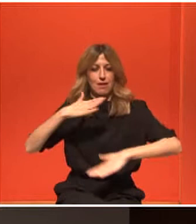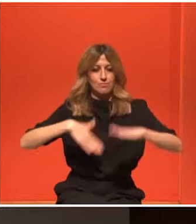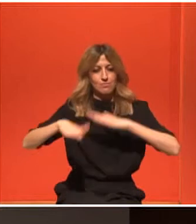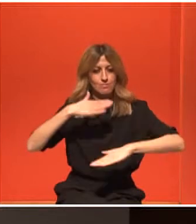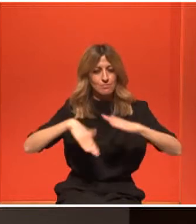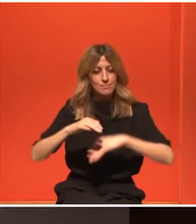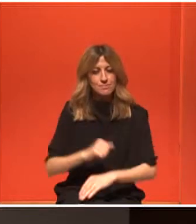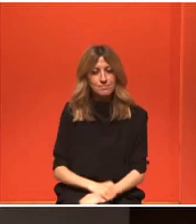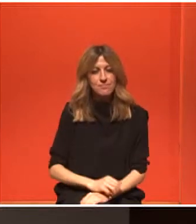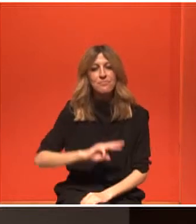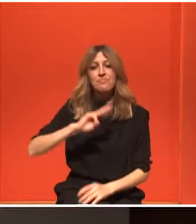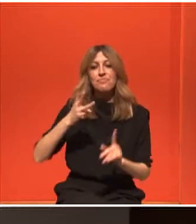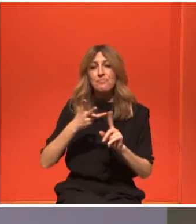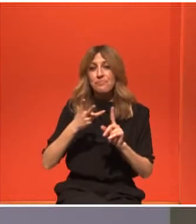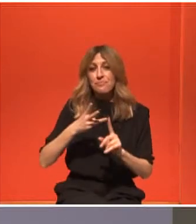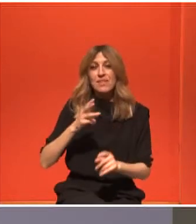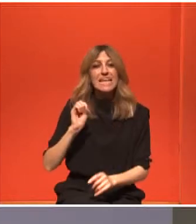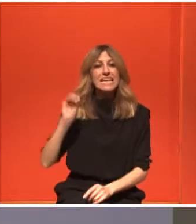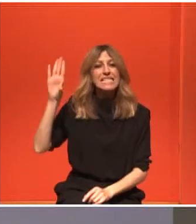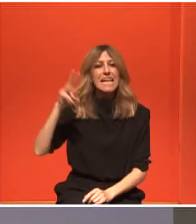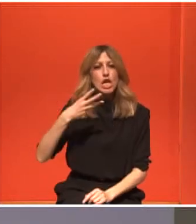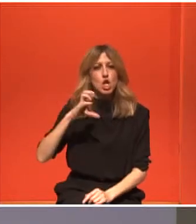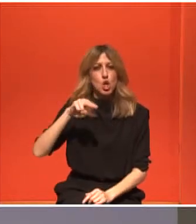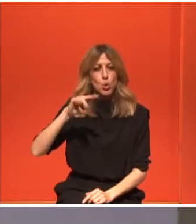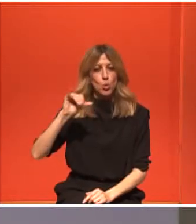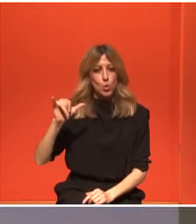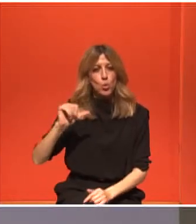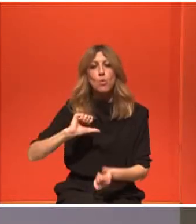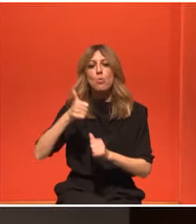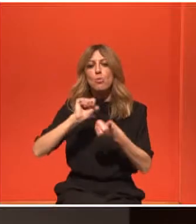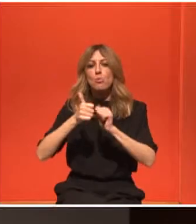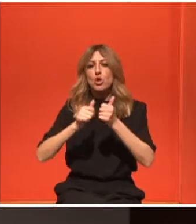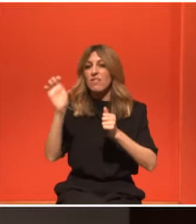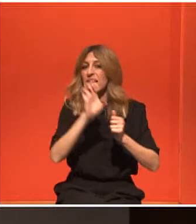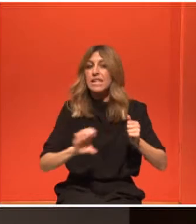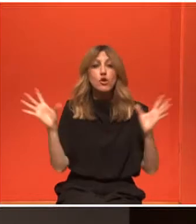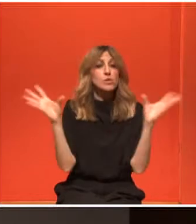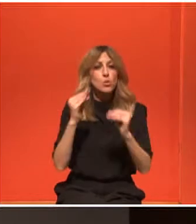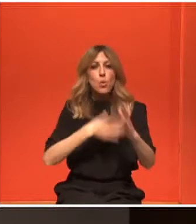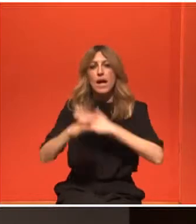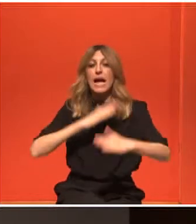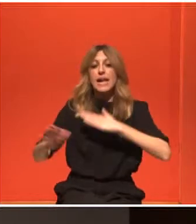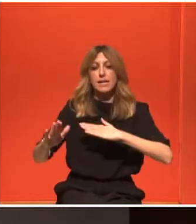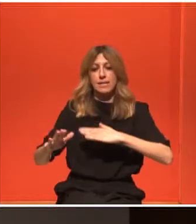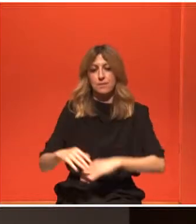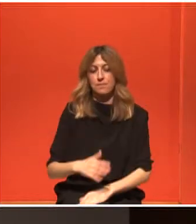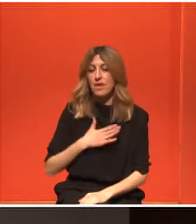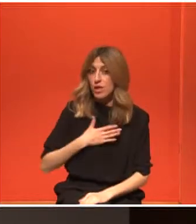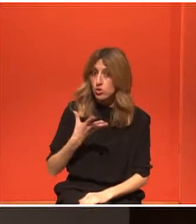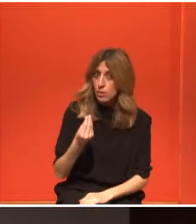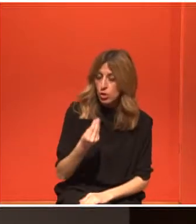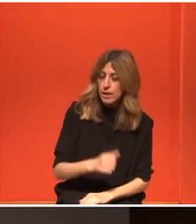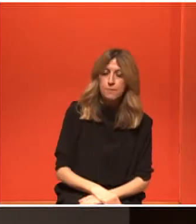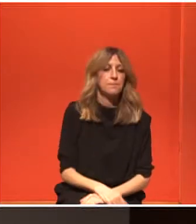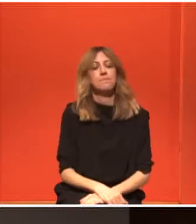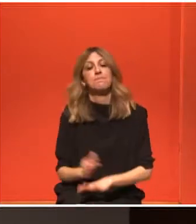Ξένου, πρωταθύντρη Ευρώπης στο Καράτε. Ευχαριστώ πάρα πολύ για την πρόσκληση. Ευχαριστούμε πολύ. Να συνεχίσω με τον